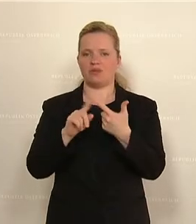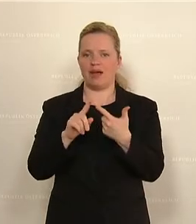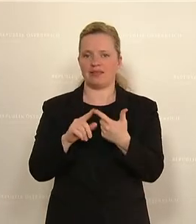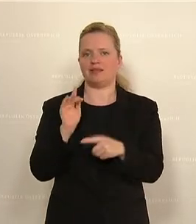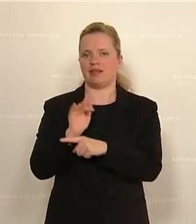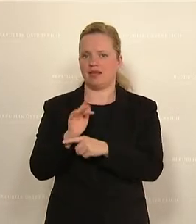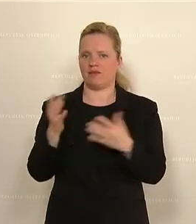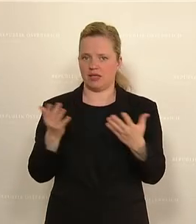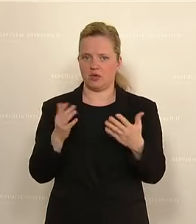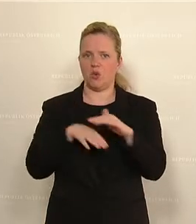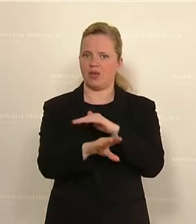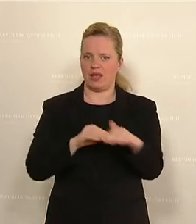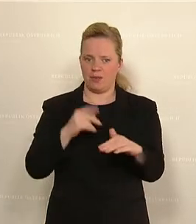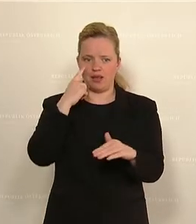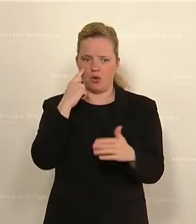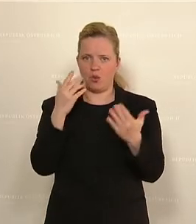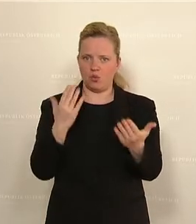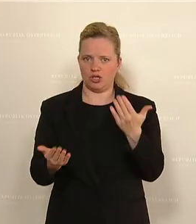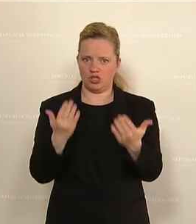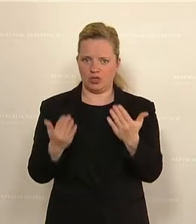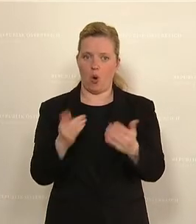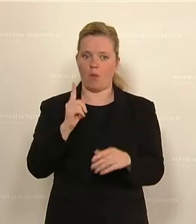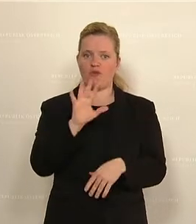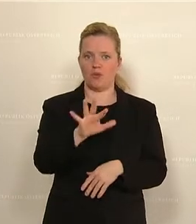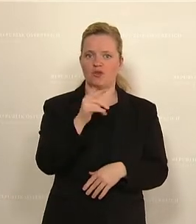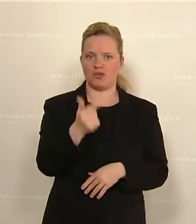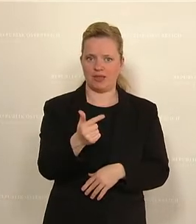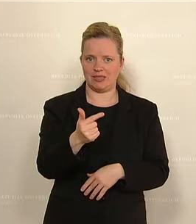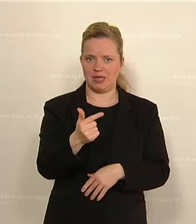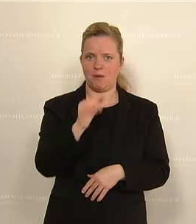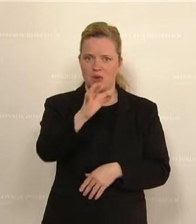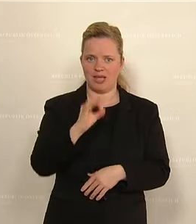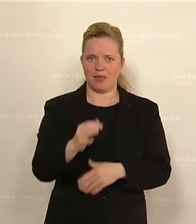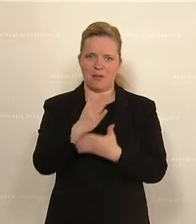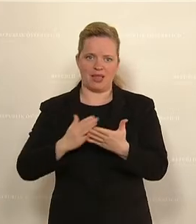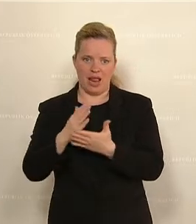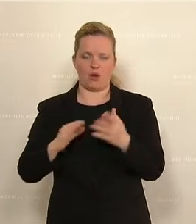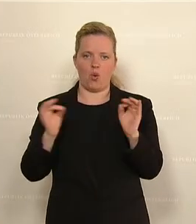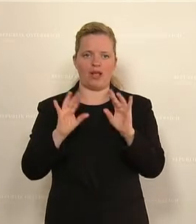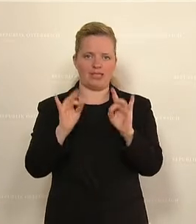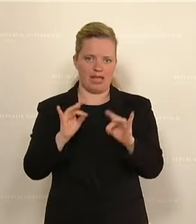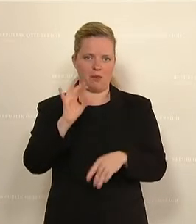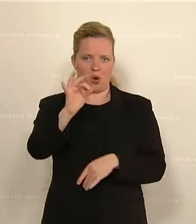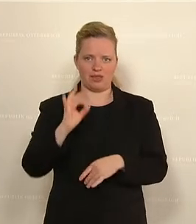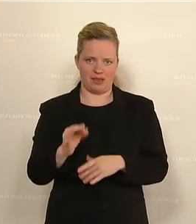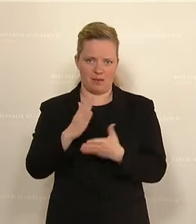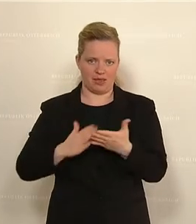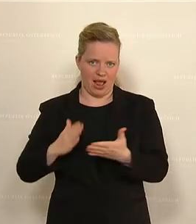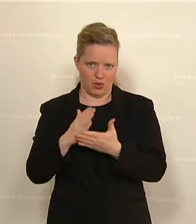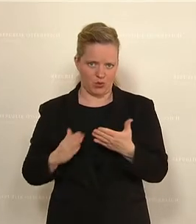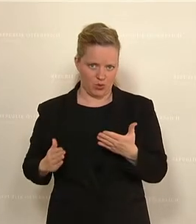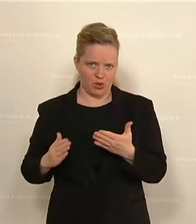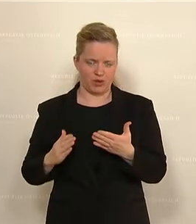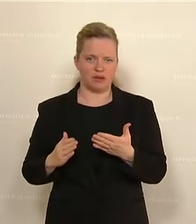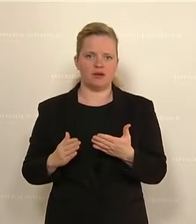bei Unternehmen, ob 25 Prozent Beteiligung stattfindet oder 10 Prozent Beteiligung. Da geht es um Unternehmen